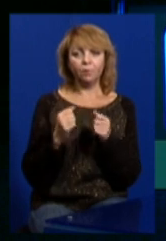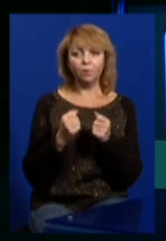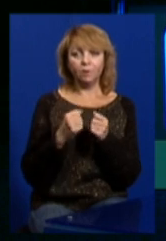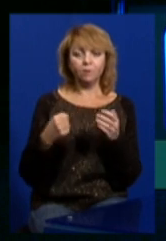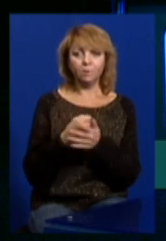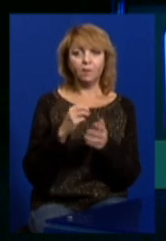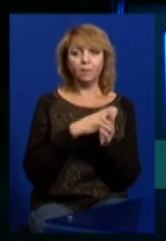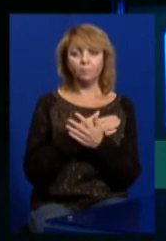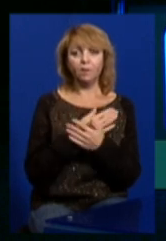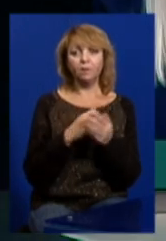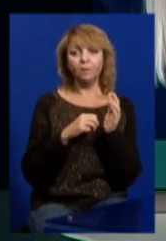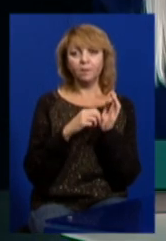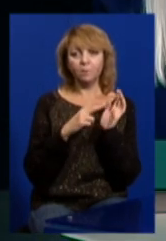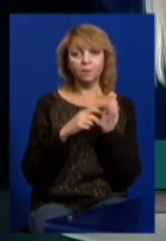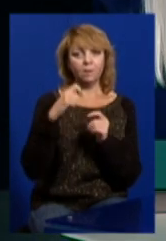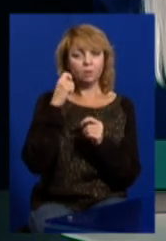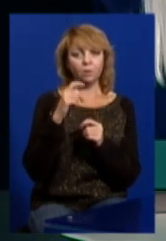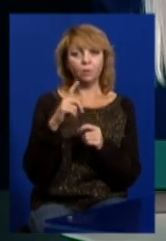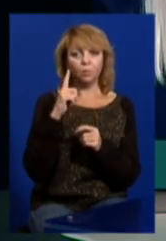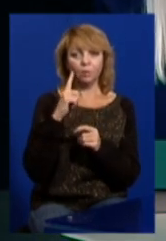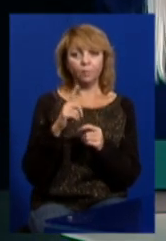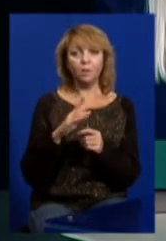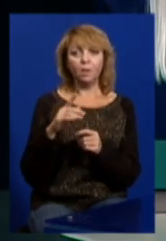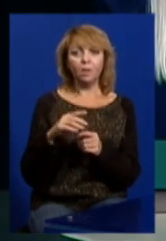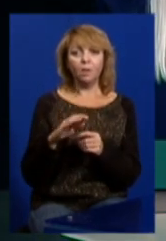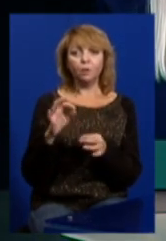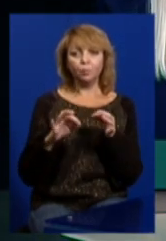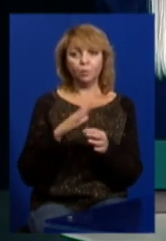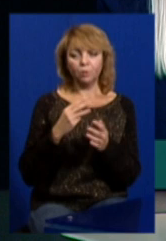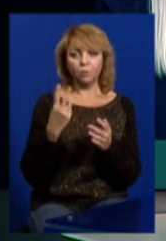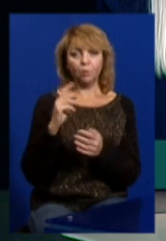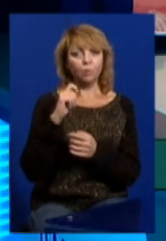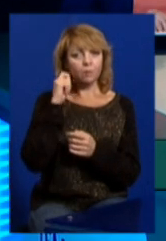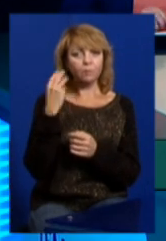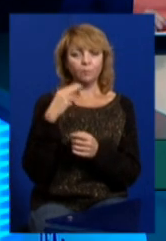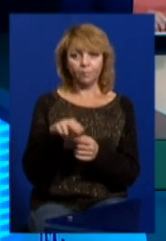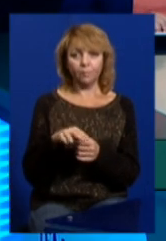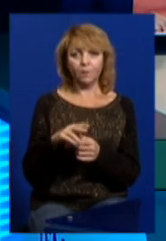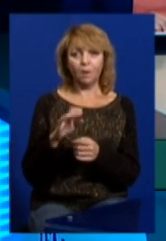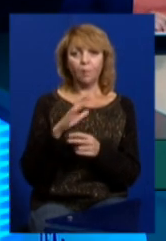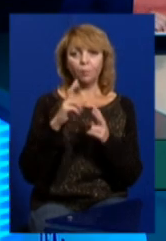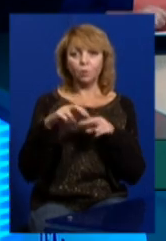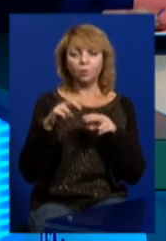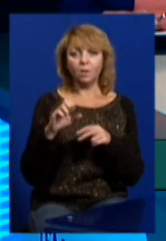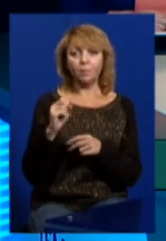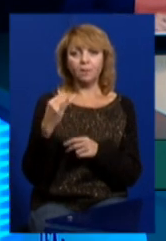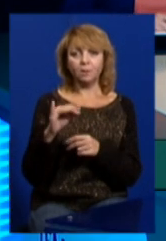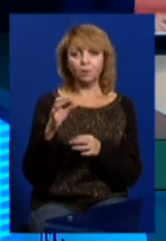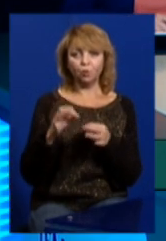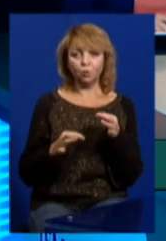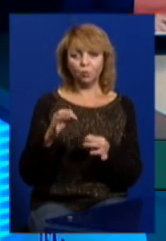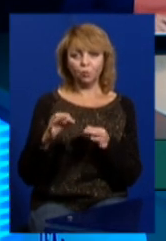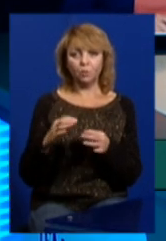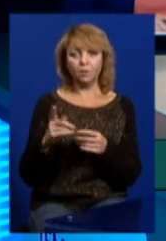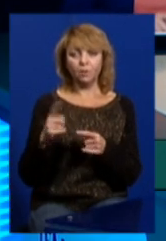-річного юнака. Суд першої інстанції засудив його до трьох років позбавлення волі, але при розгляді апеляційної скарги, апеляційний суд